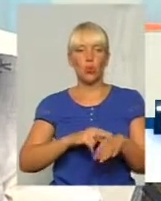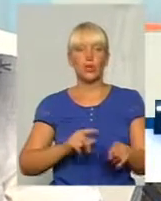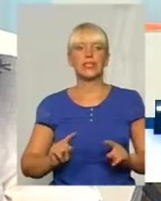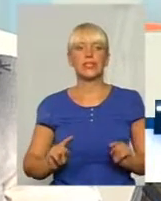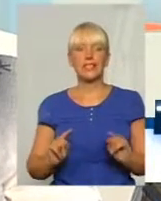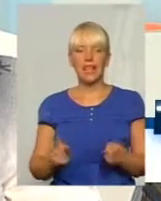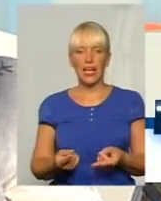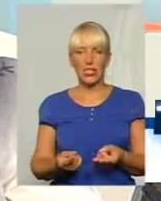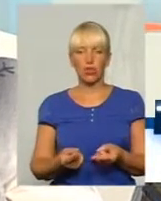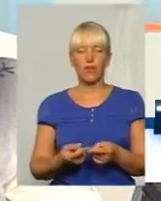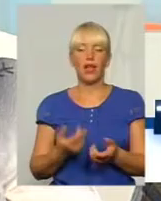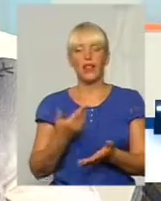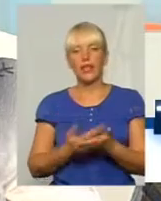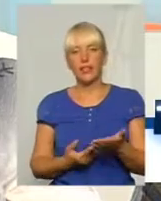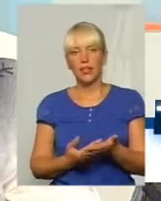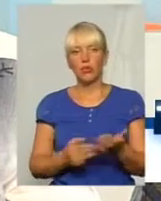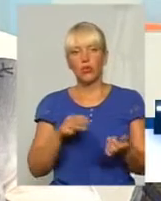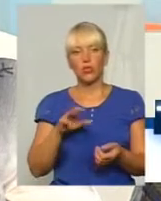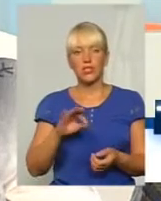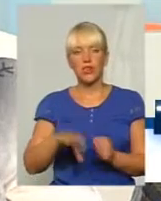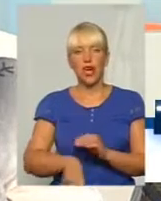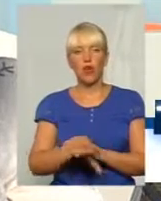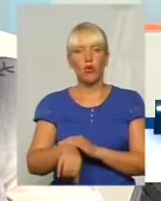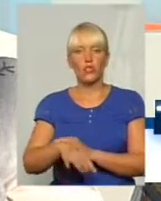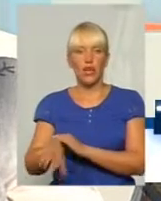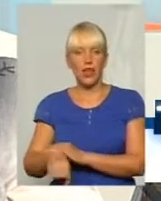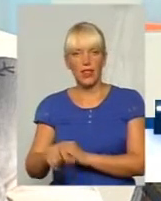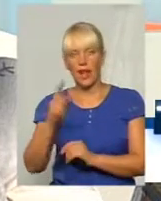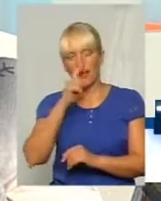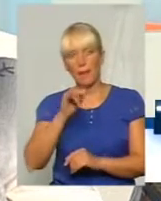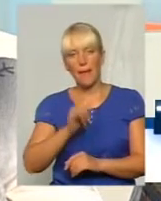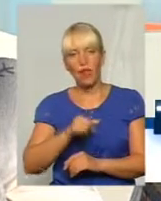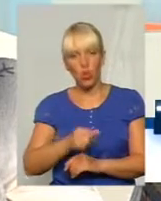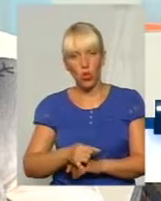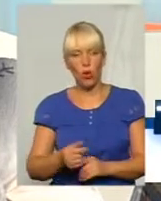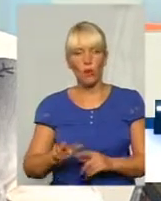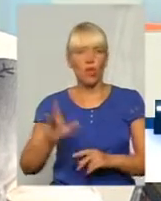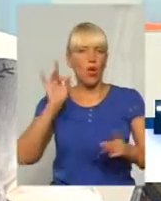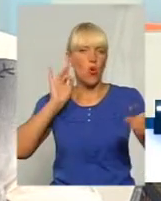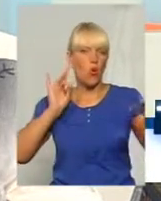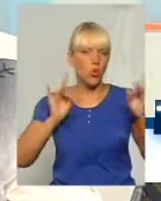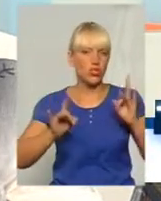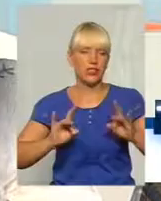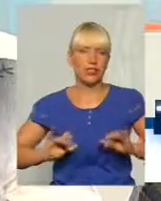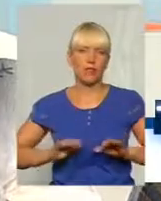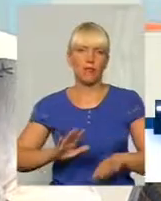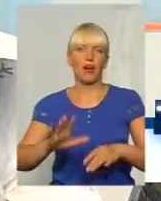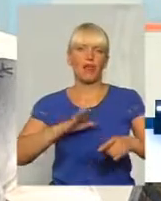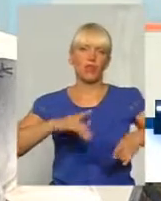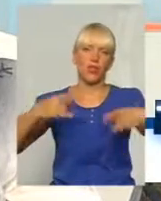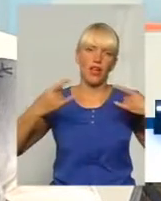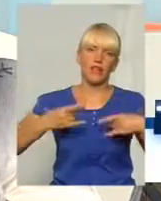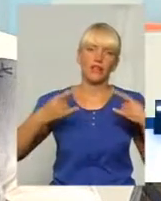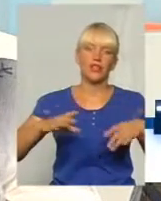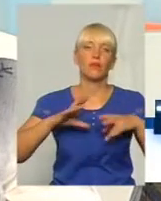заарештували нібито за розкрадання пального. Була вочна справа, були акції протесту, були ефіри, була